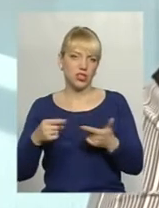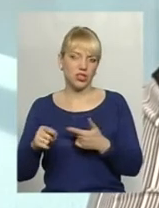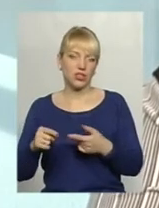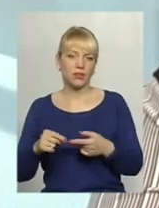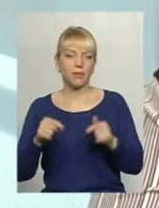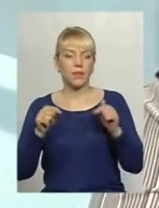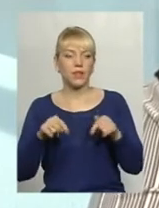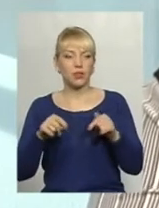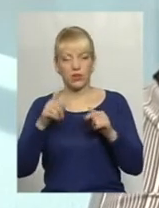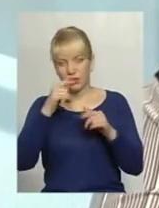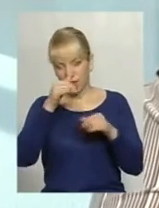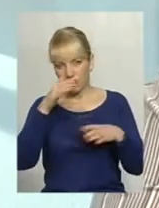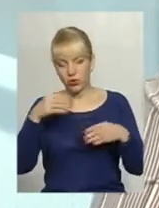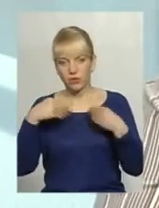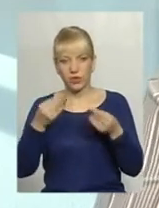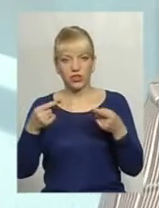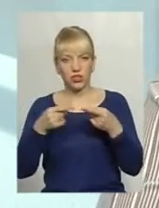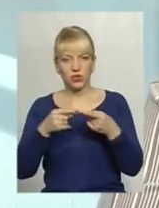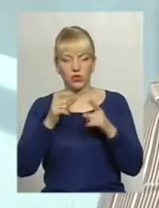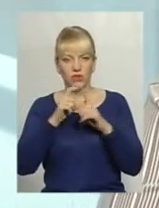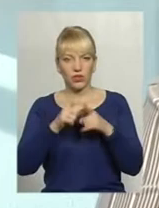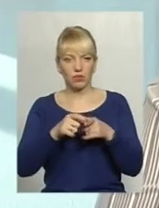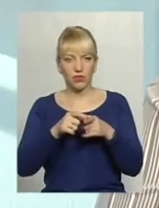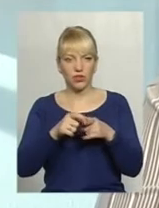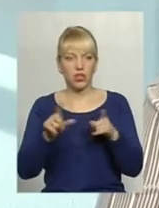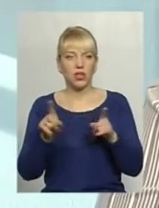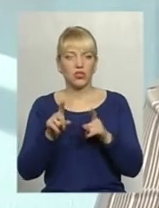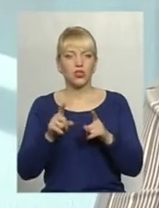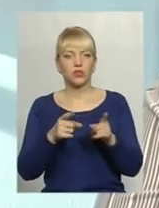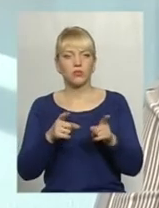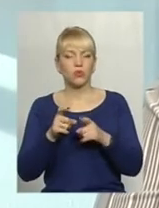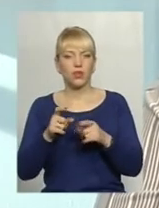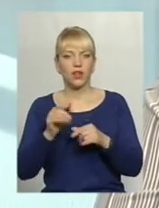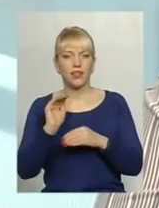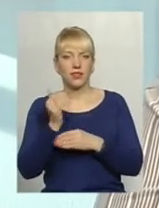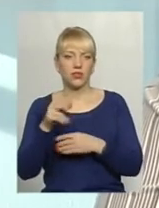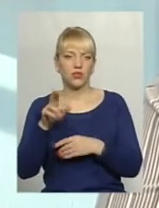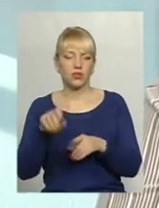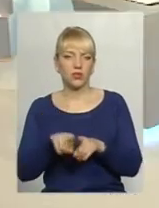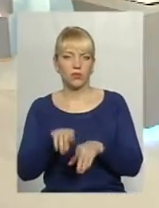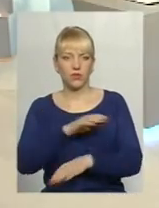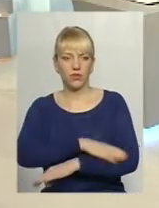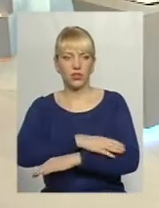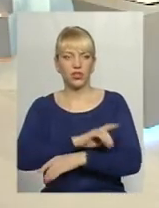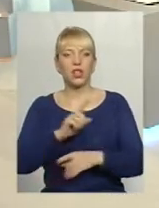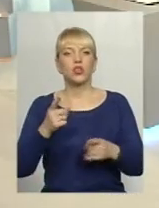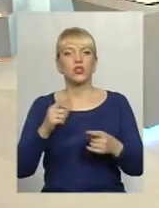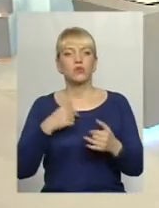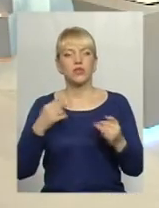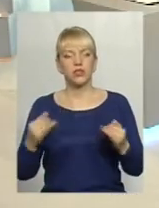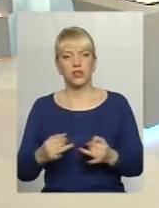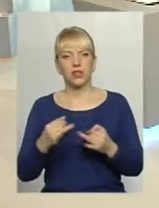Тут не можна дати чіткої відповіді, що спонукає дитину до такої поведінки. Чому так цікаво? Просто школа – це